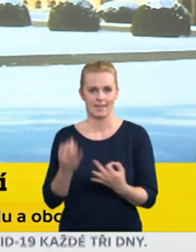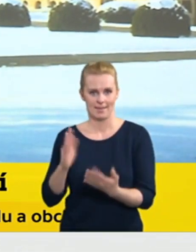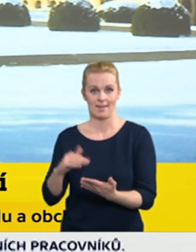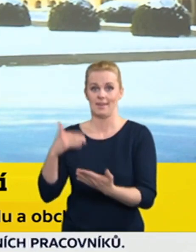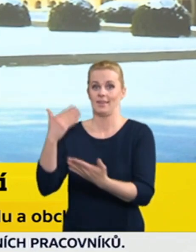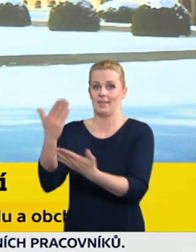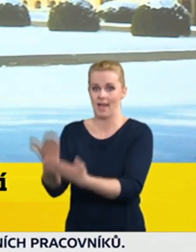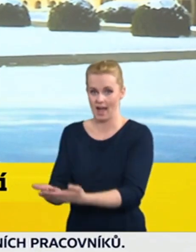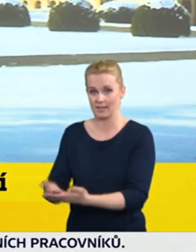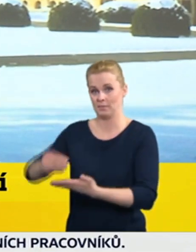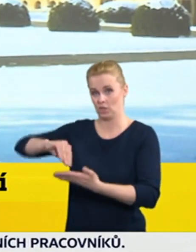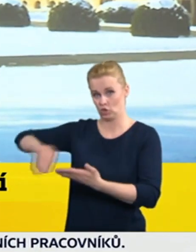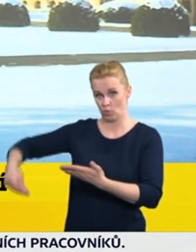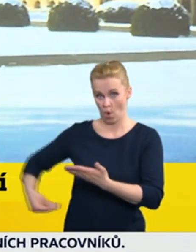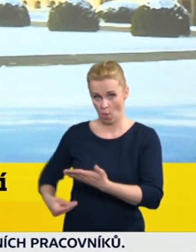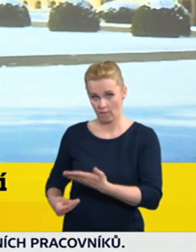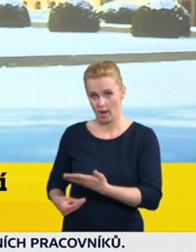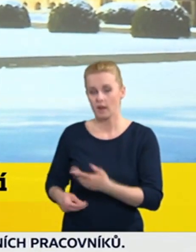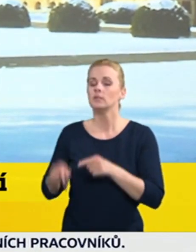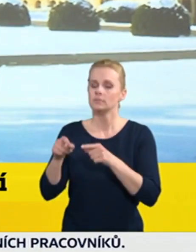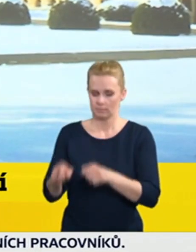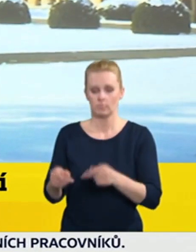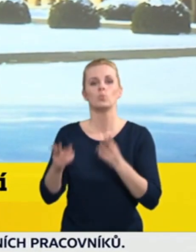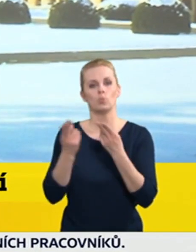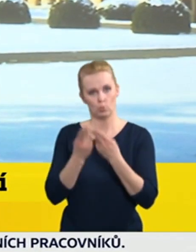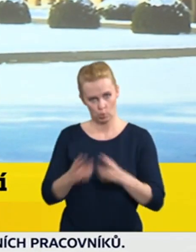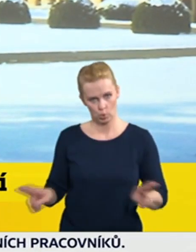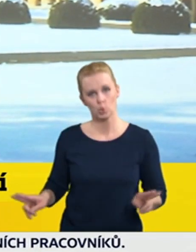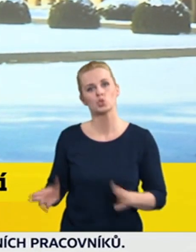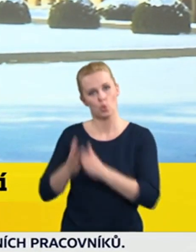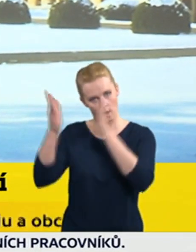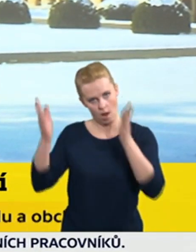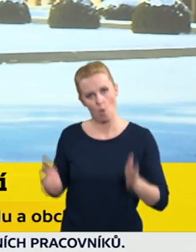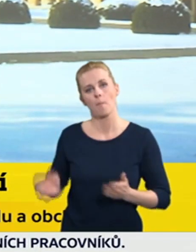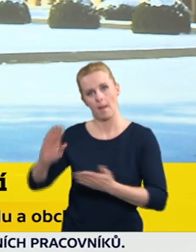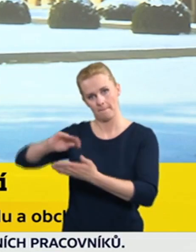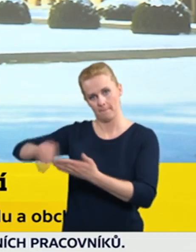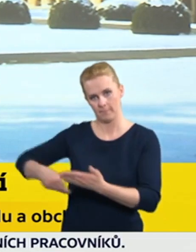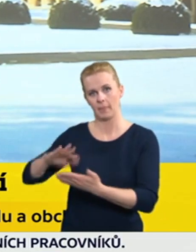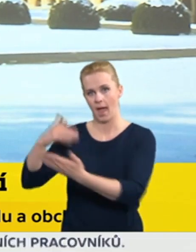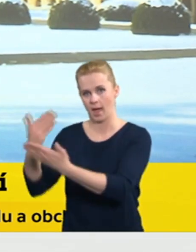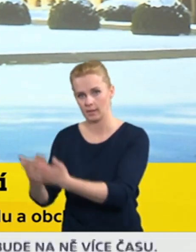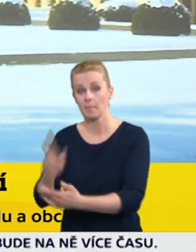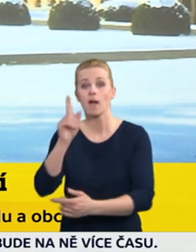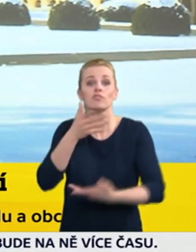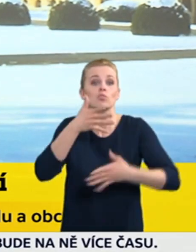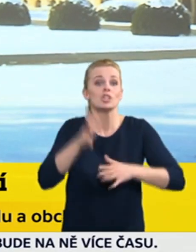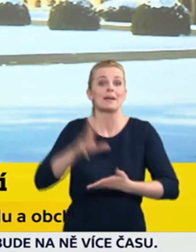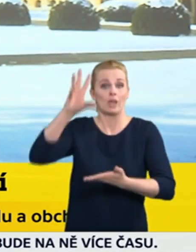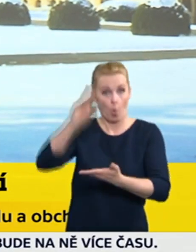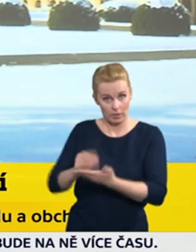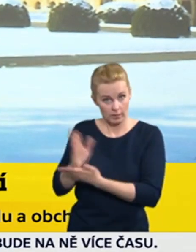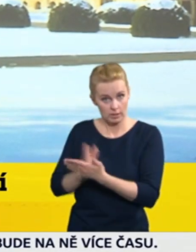nájemní smlouvu, potom je možné toto využít, pokud se jedná o ubytovací službu, potom to možné není.